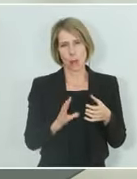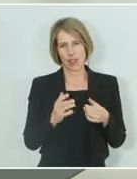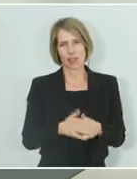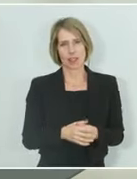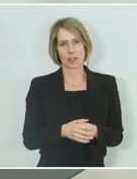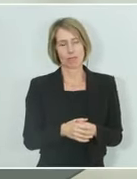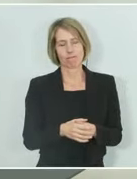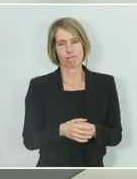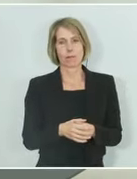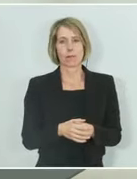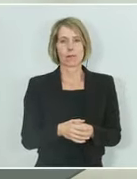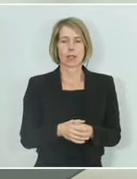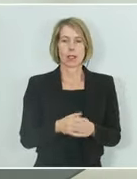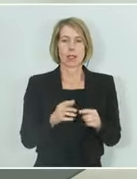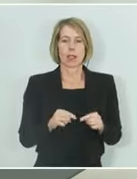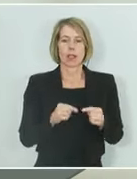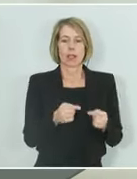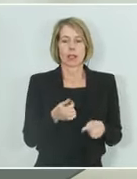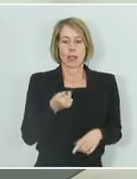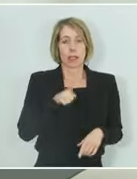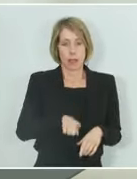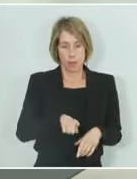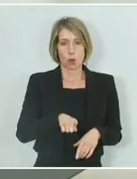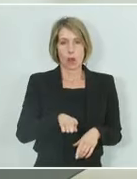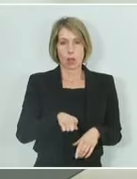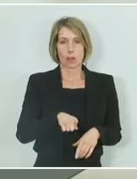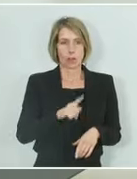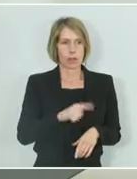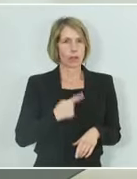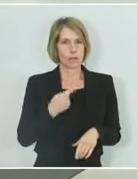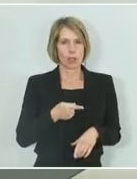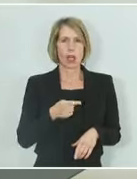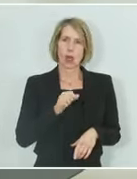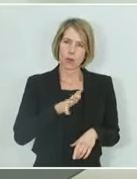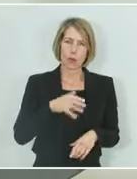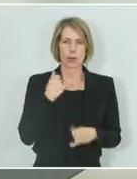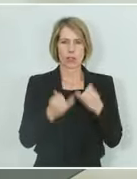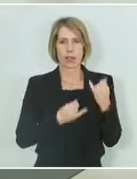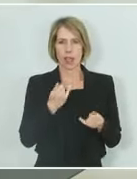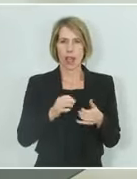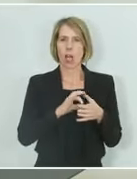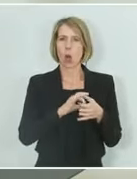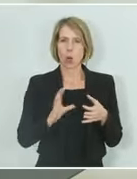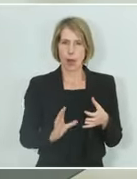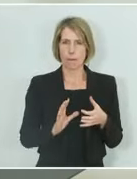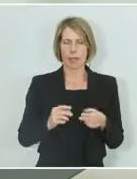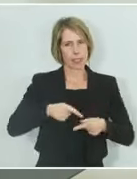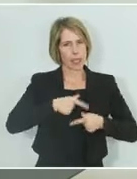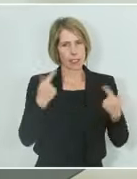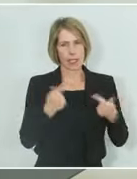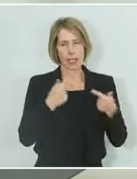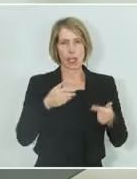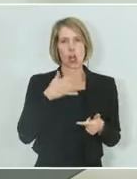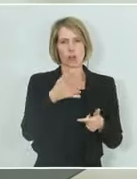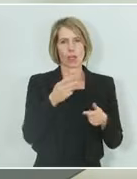In einem Monat werden wir 15 Jahre der Unabhängigkeitserklärung feiern, das